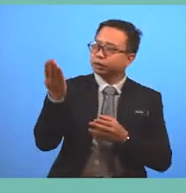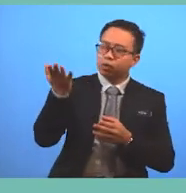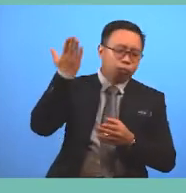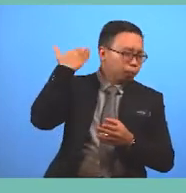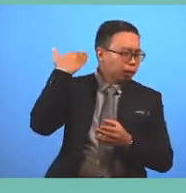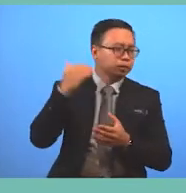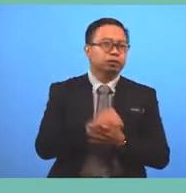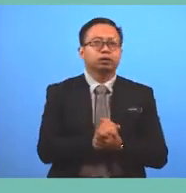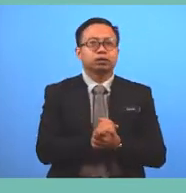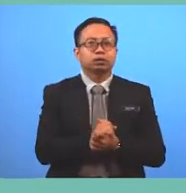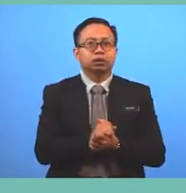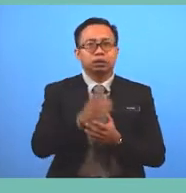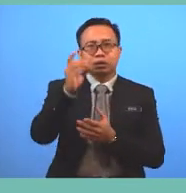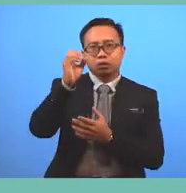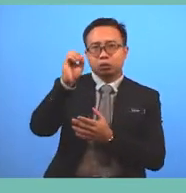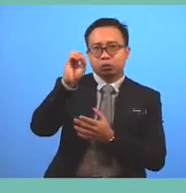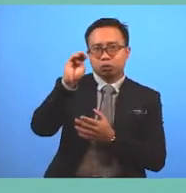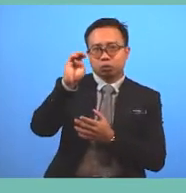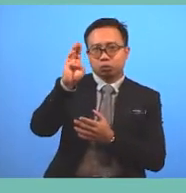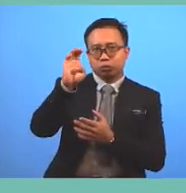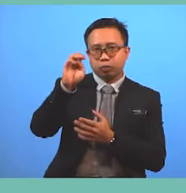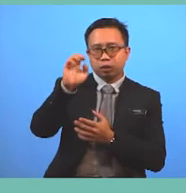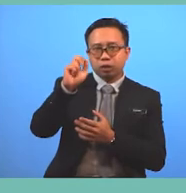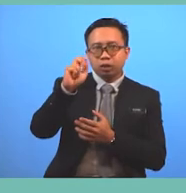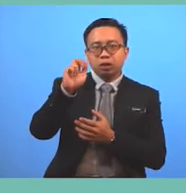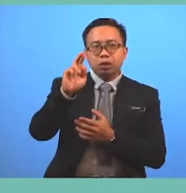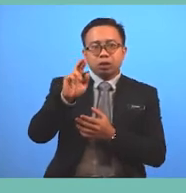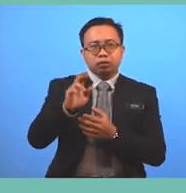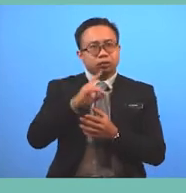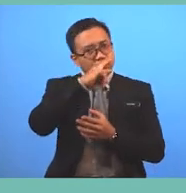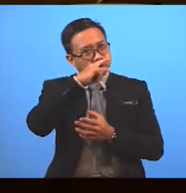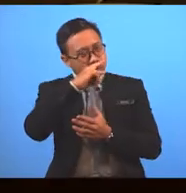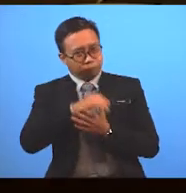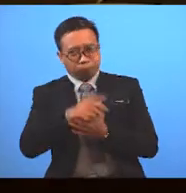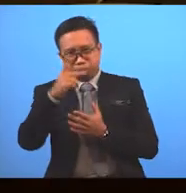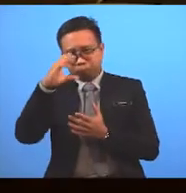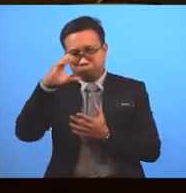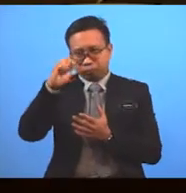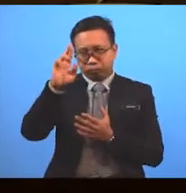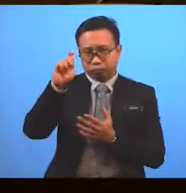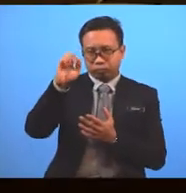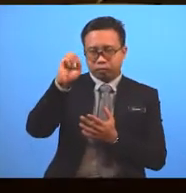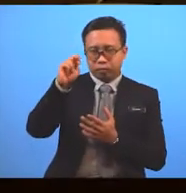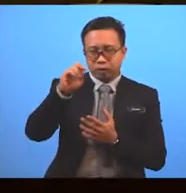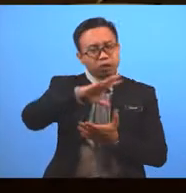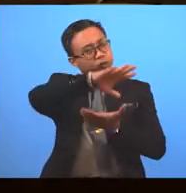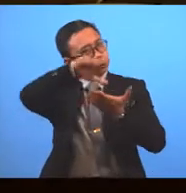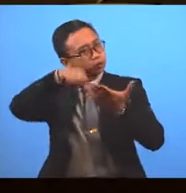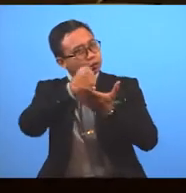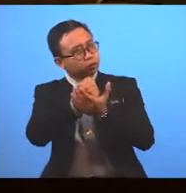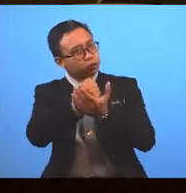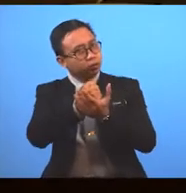Documentary And animated or cartoon Among all this genre,